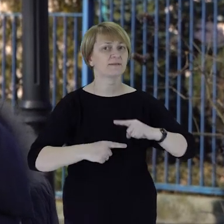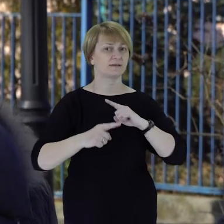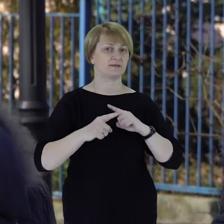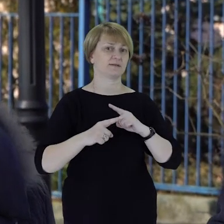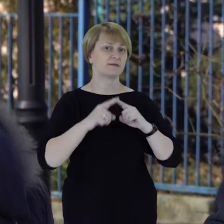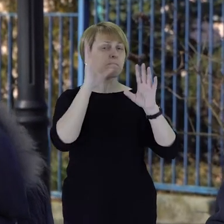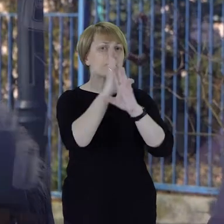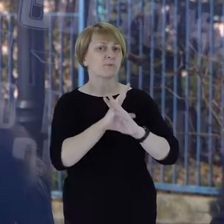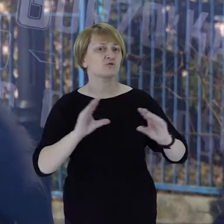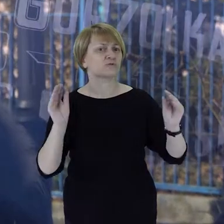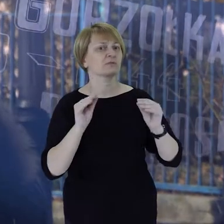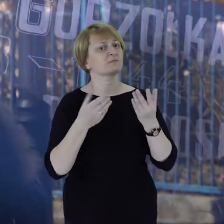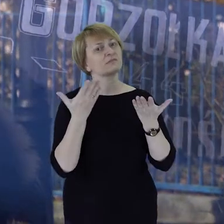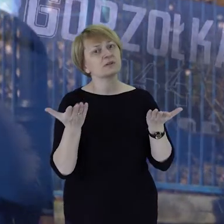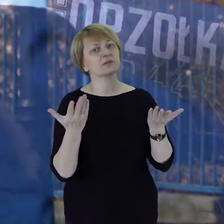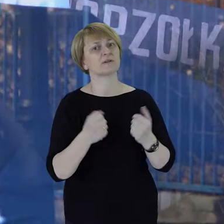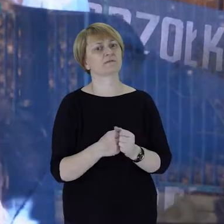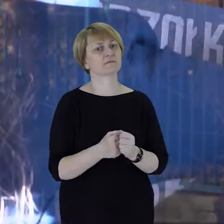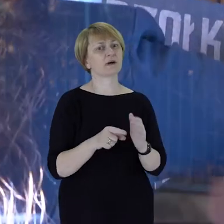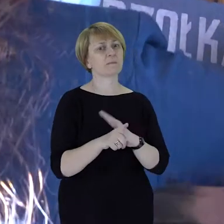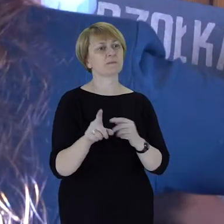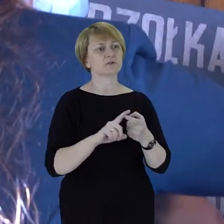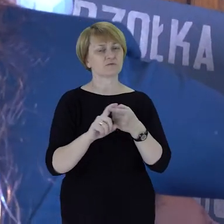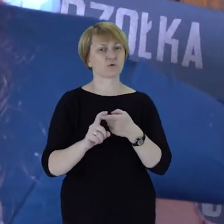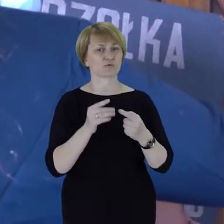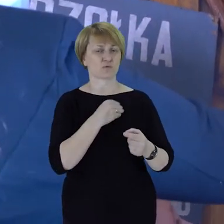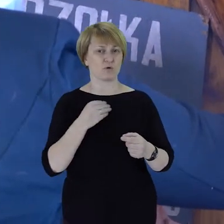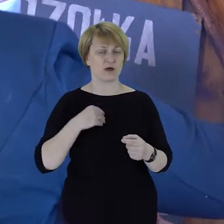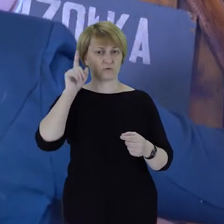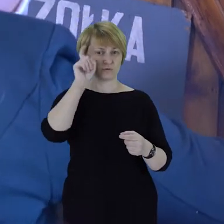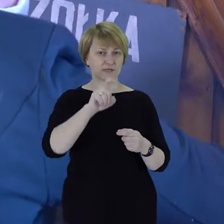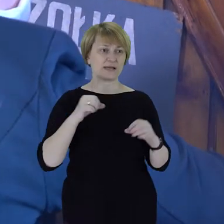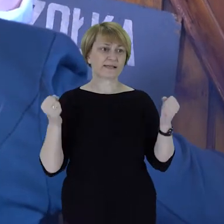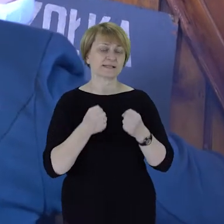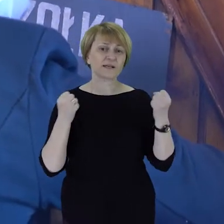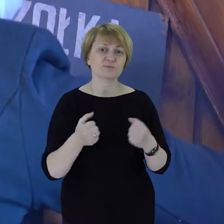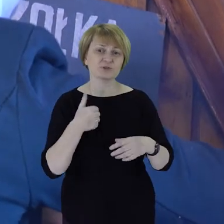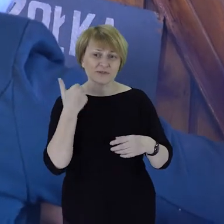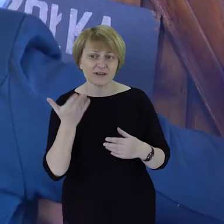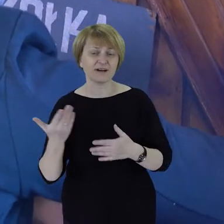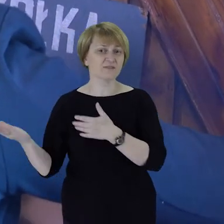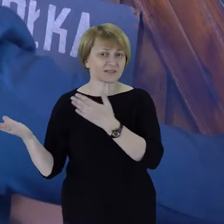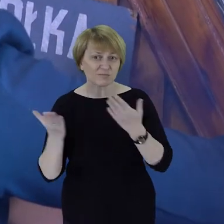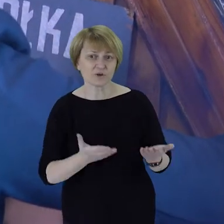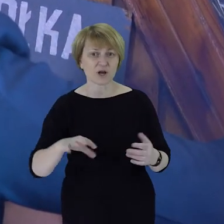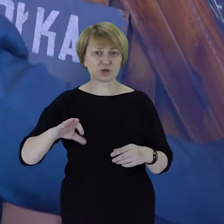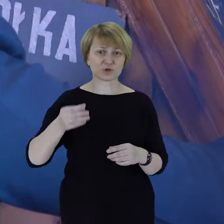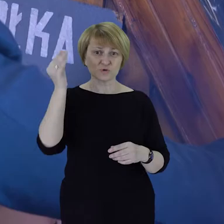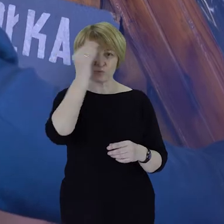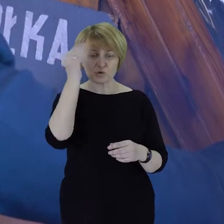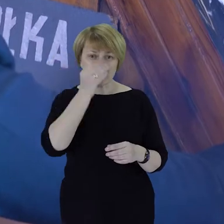poświęcona Związkowi Polaków w Niemczech. Tutaj staramy się zachęcać uczniów do tego, żeby